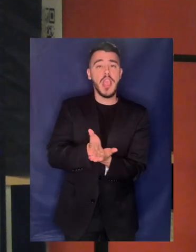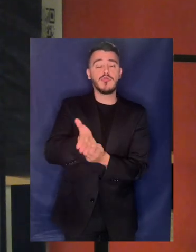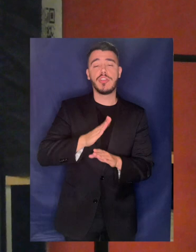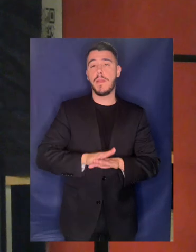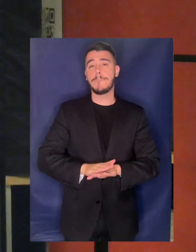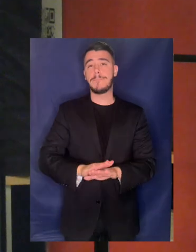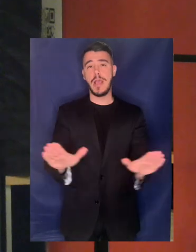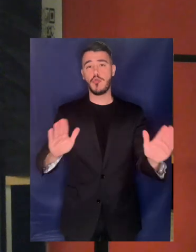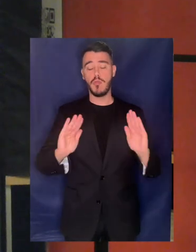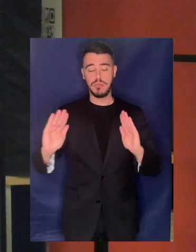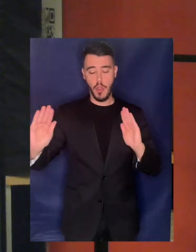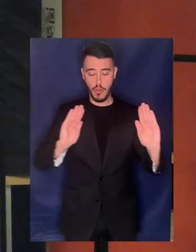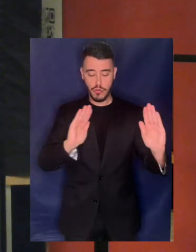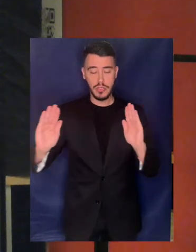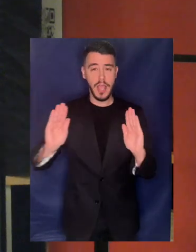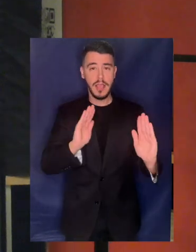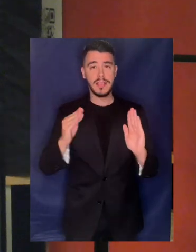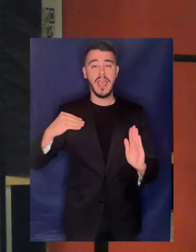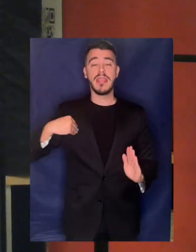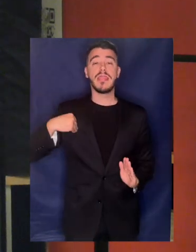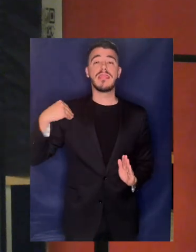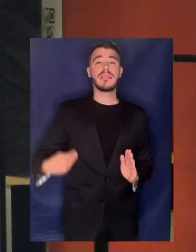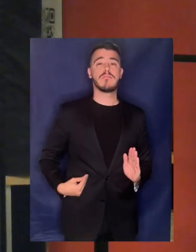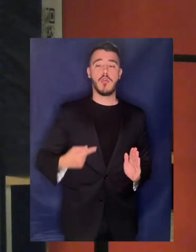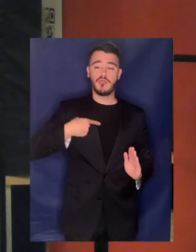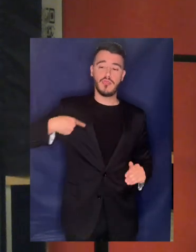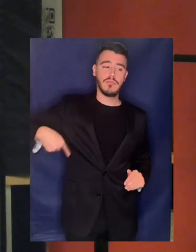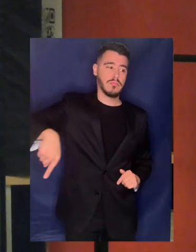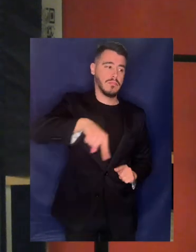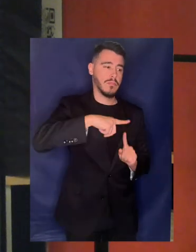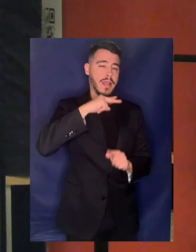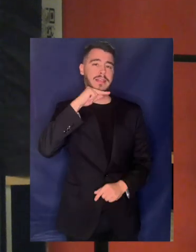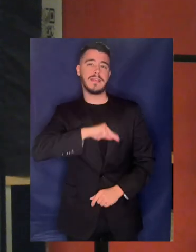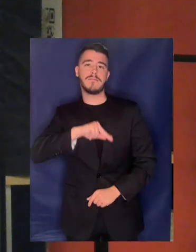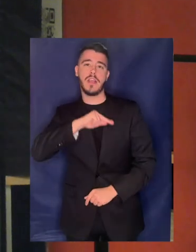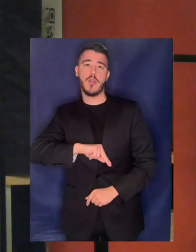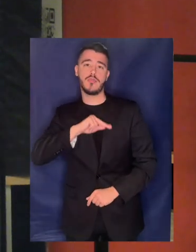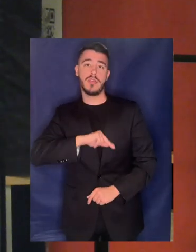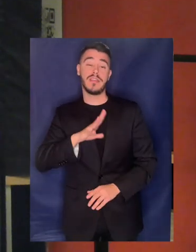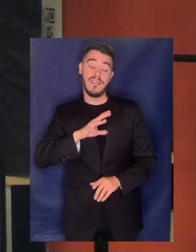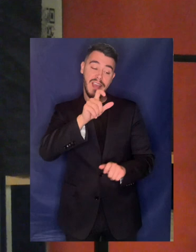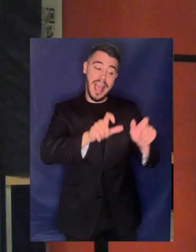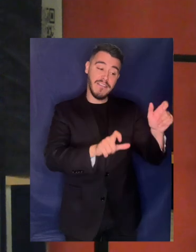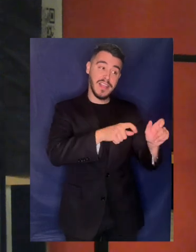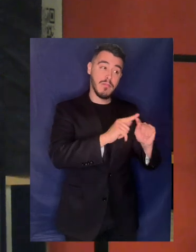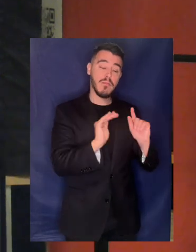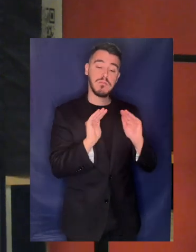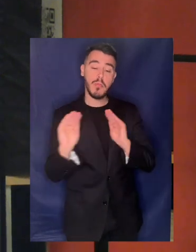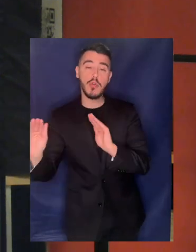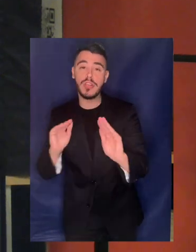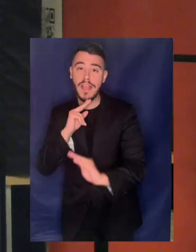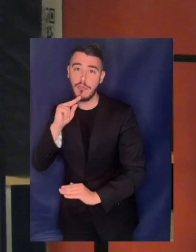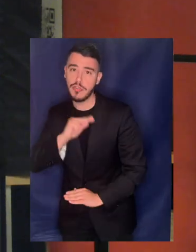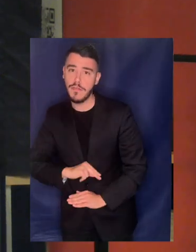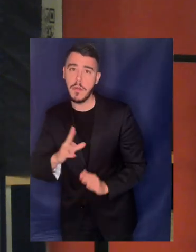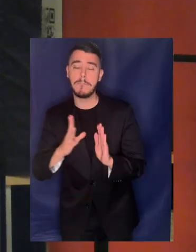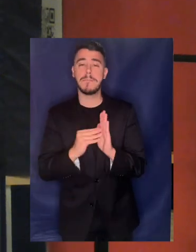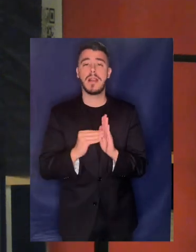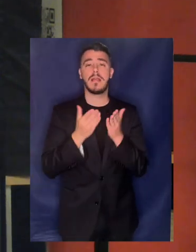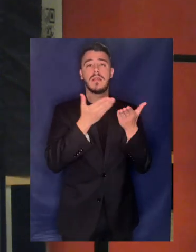συμφέροντος προστασία όμως και εκείνων που προστατεύουν το δημόσιο συμφέροντος όπως ο Νίκος ο Παπάς